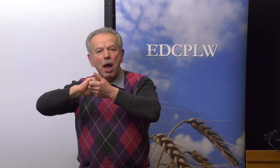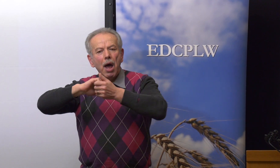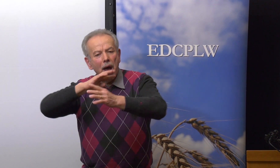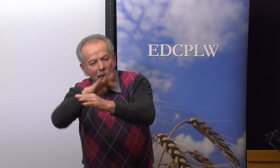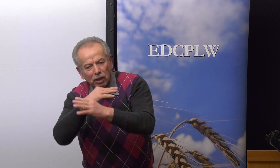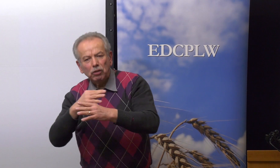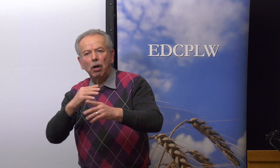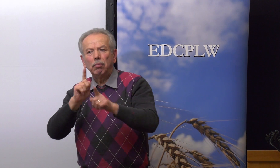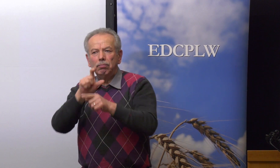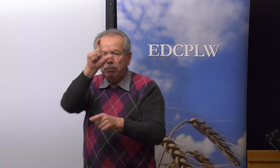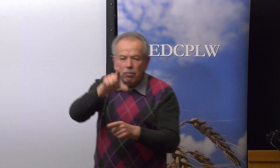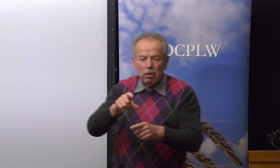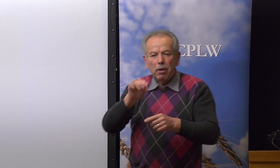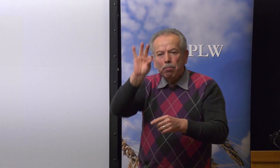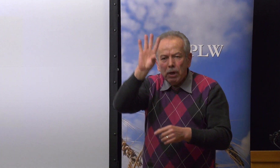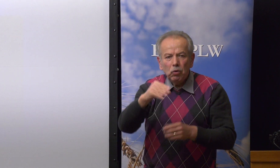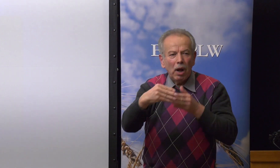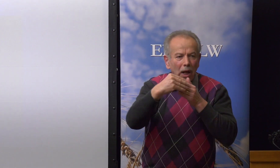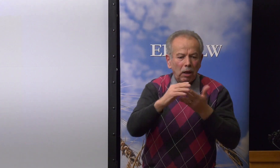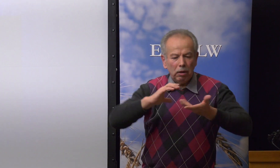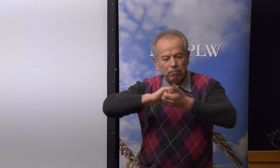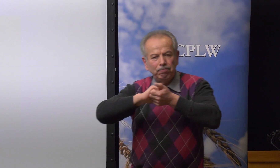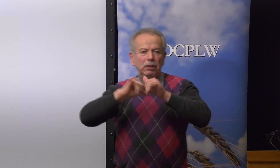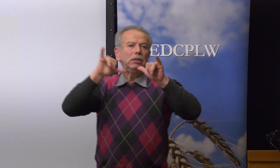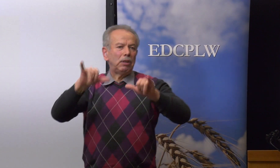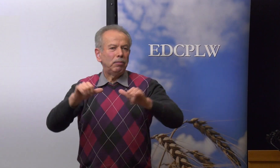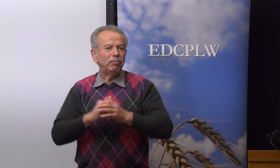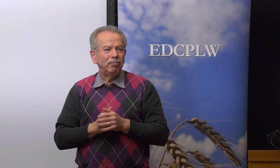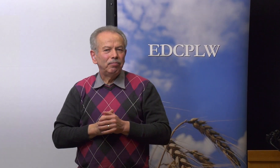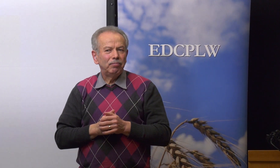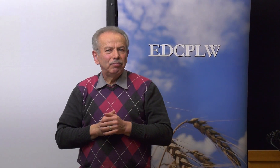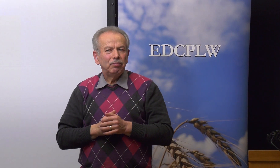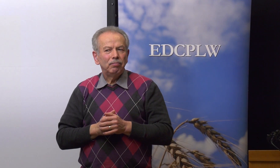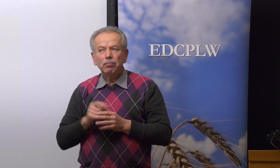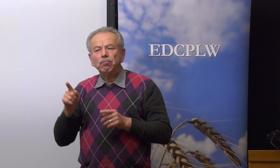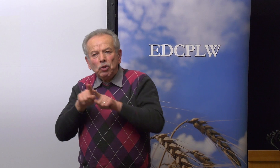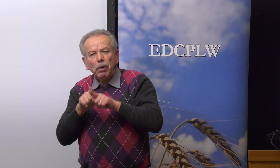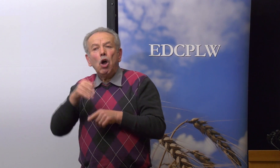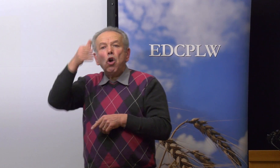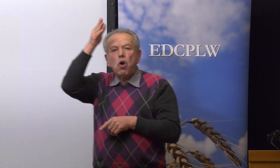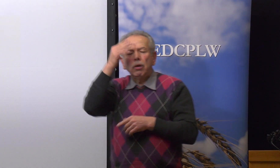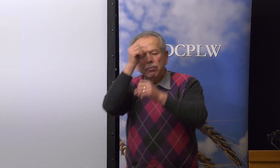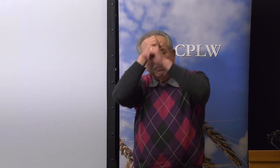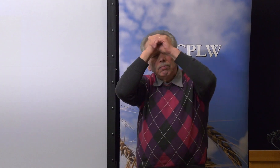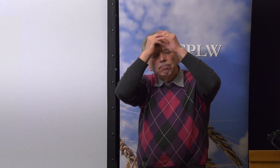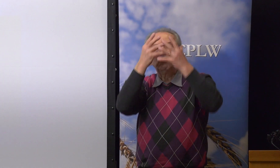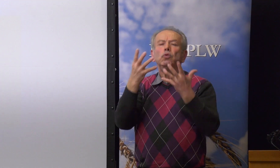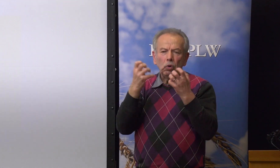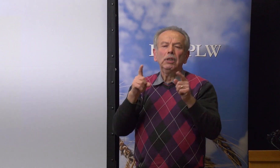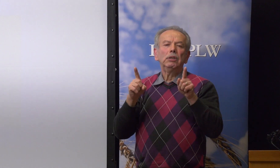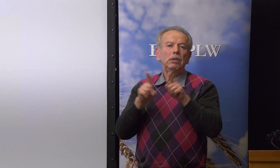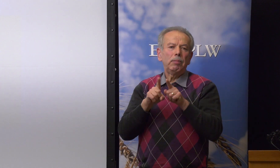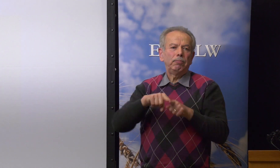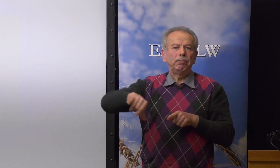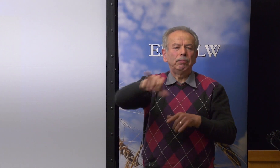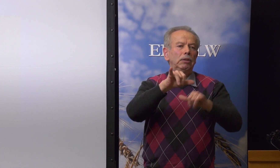Így Isten megáldja a Siketszövetség pásztorait, gyülekezetvezetőit. A mi gondolataink